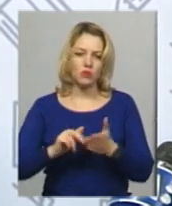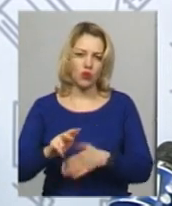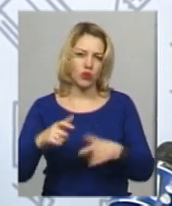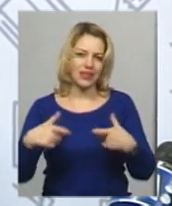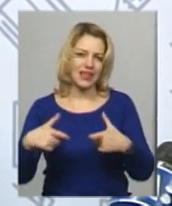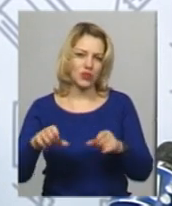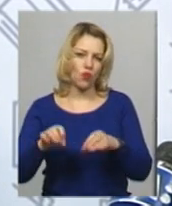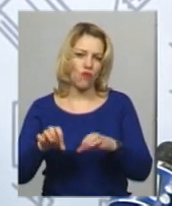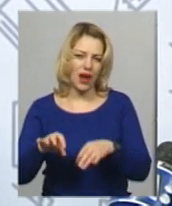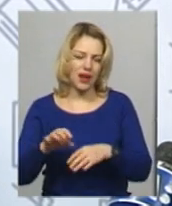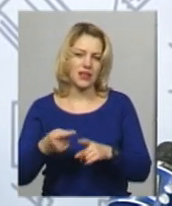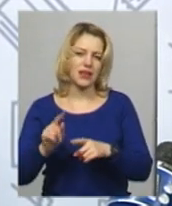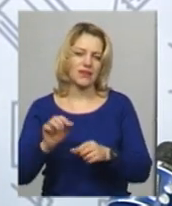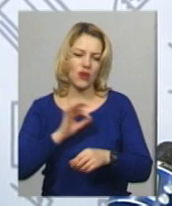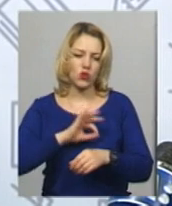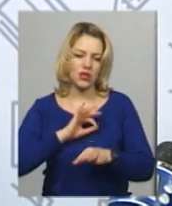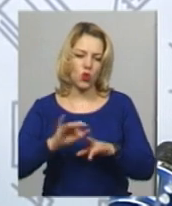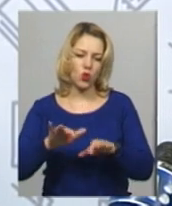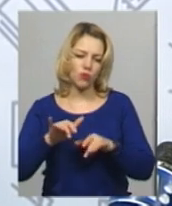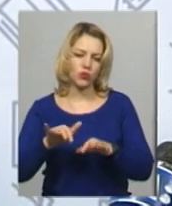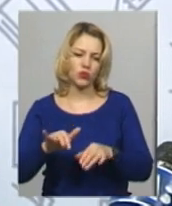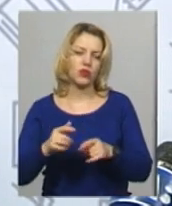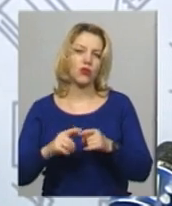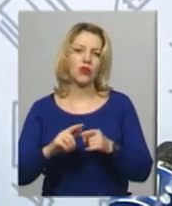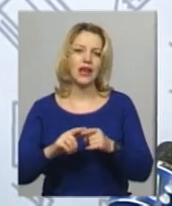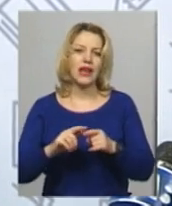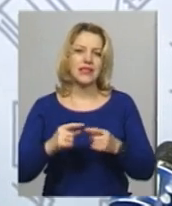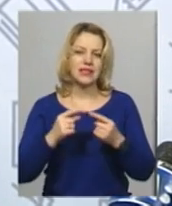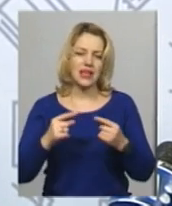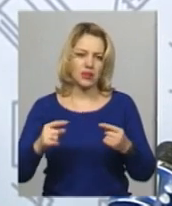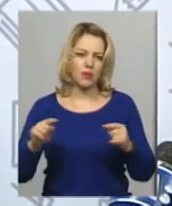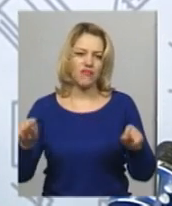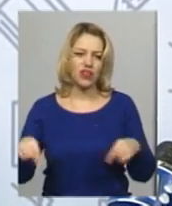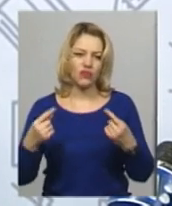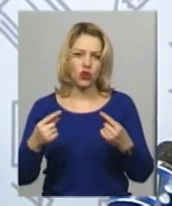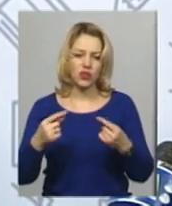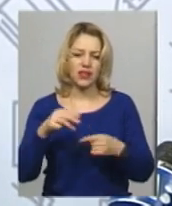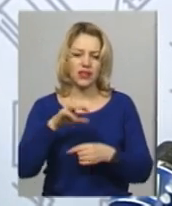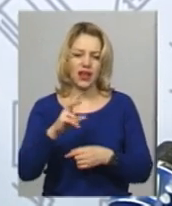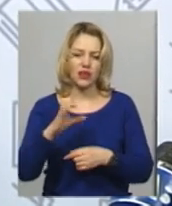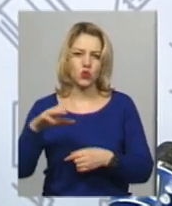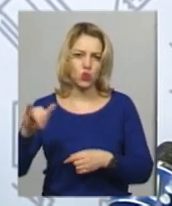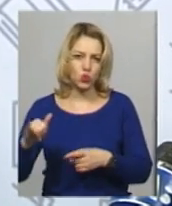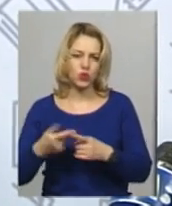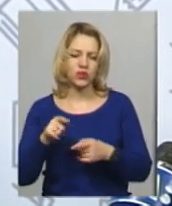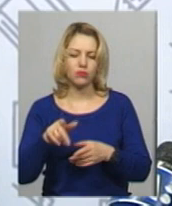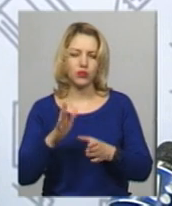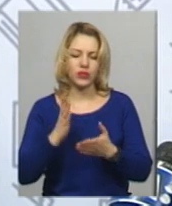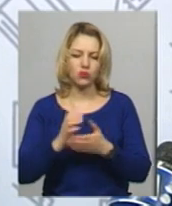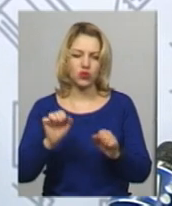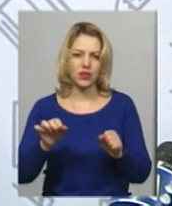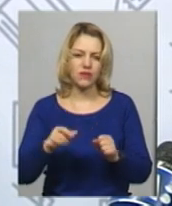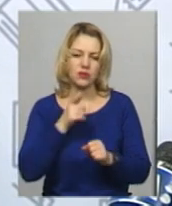використанням комп'ютерних засобів відтворення тексту. Тобто, буде можливість під час